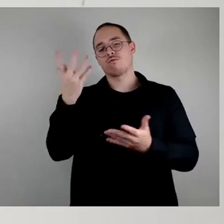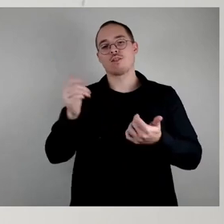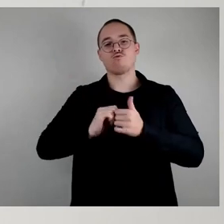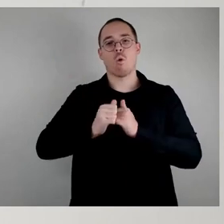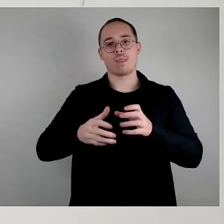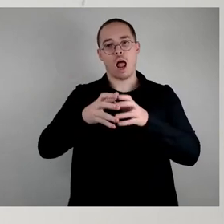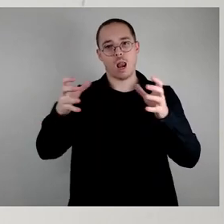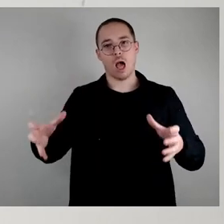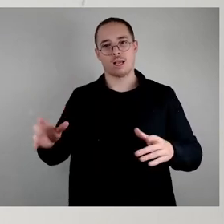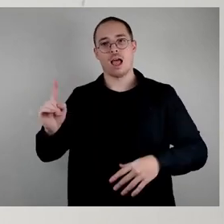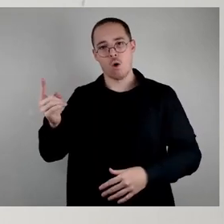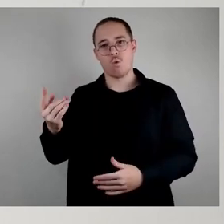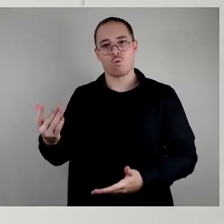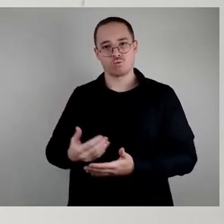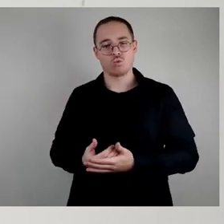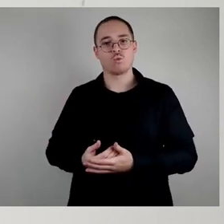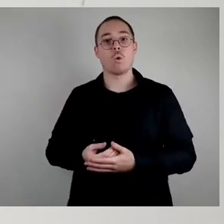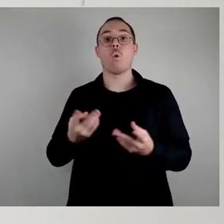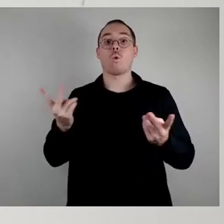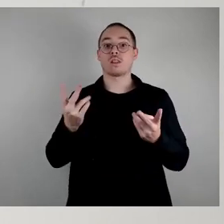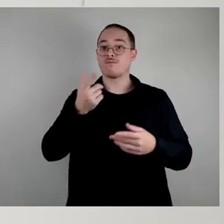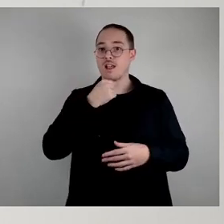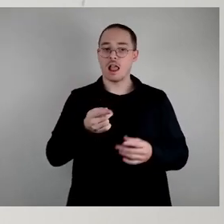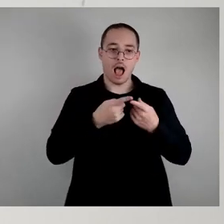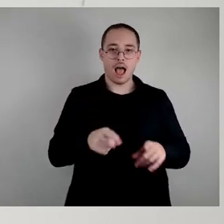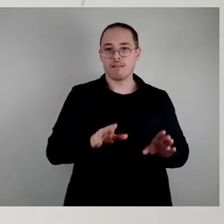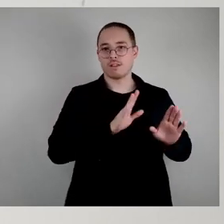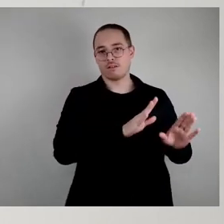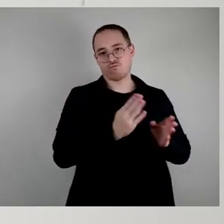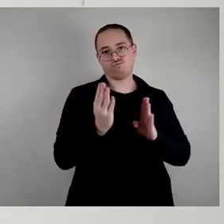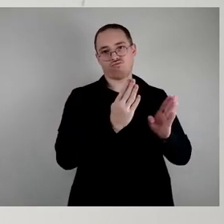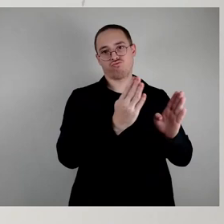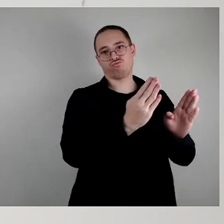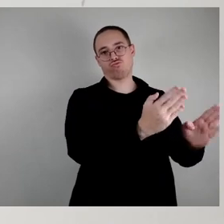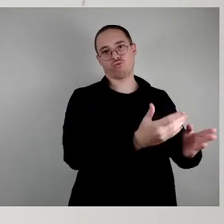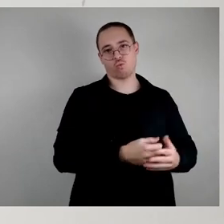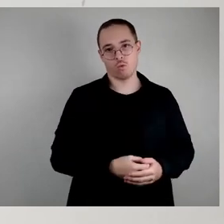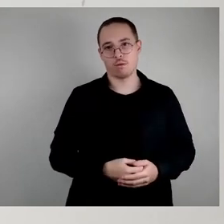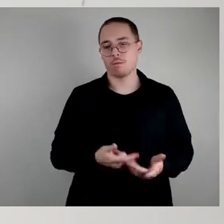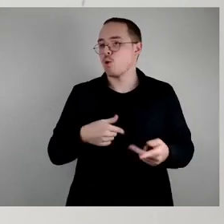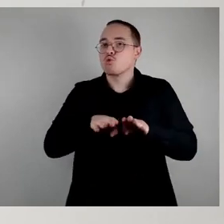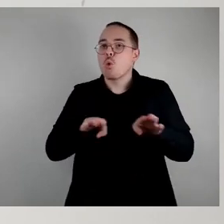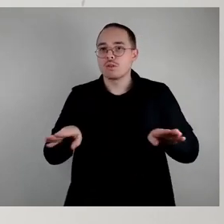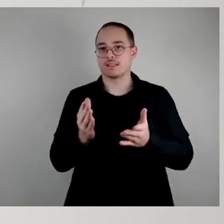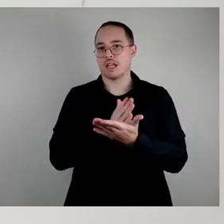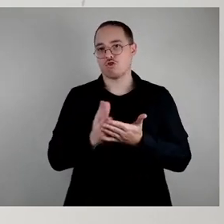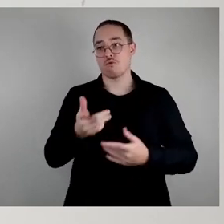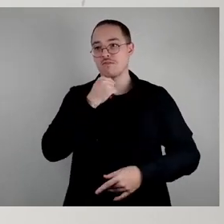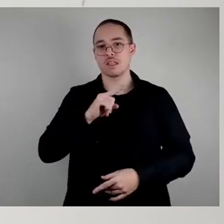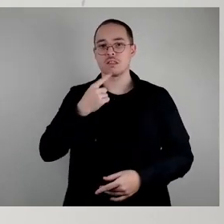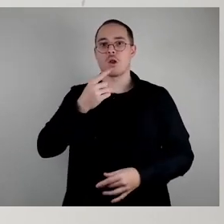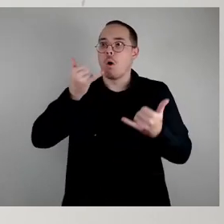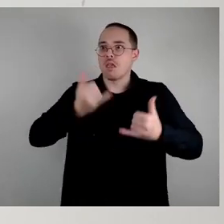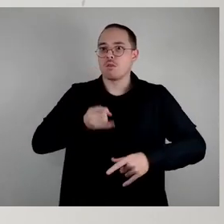Bereiche stellen? Das sind Grundsatzentscheidungen, da will ich gar nicht jetzt sagen, das muss jetzt sofort